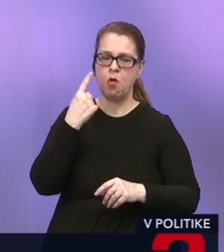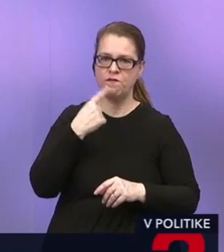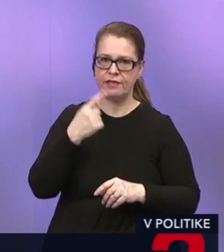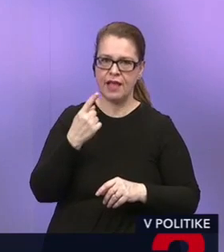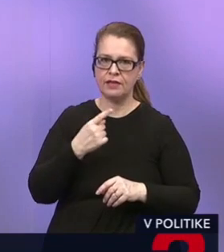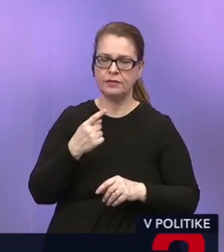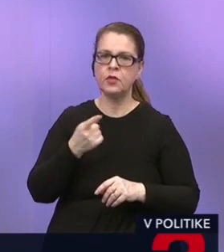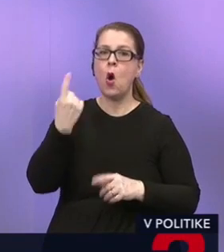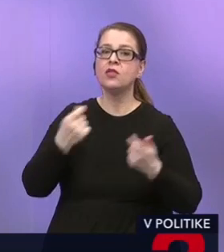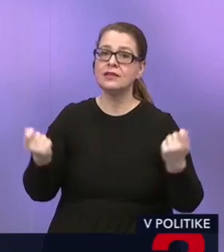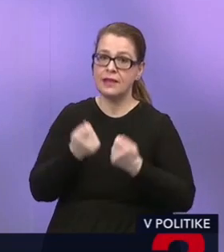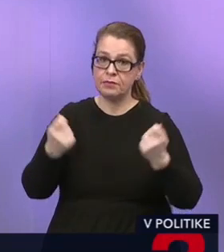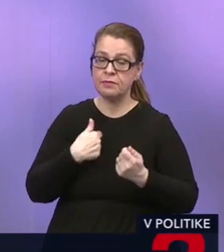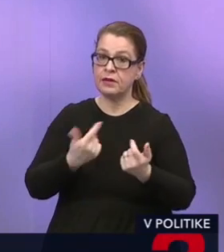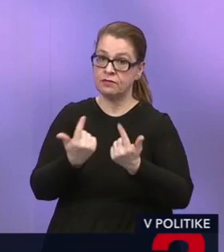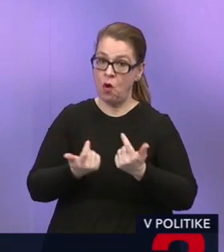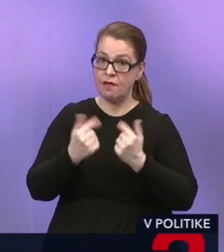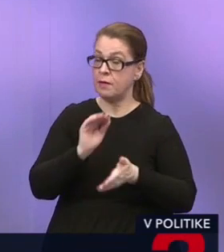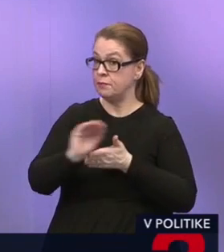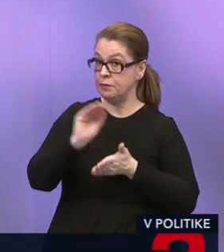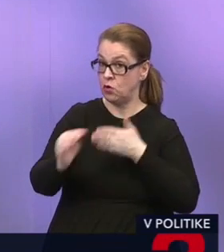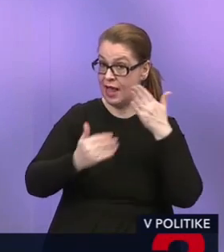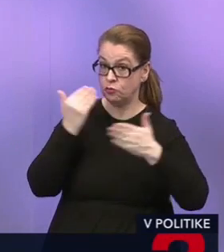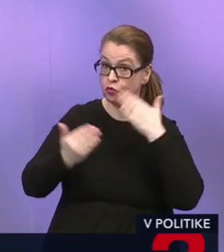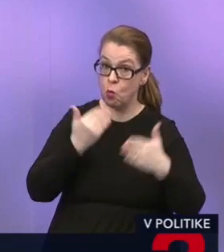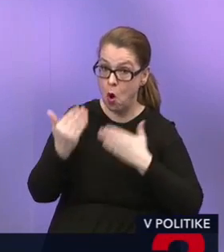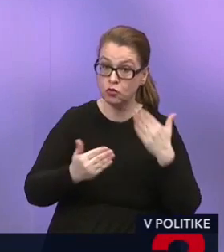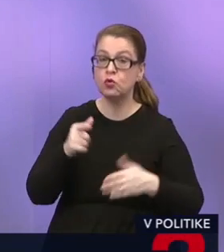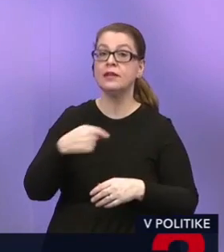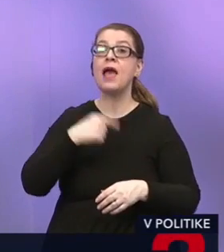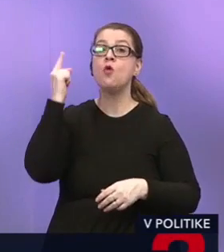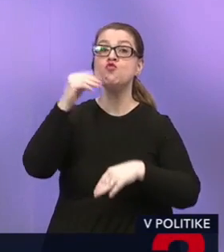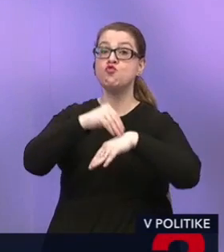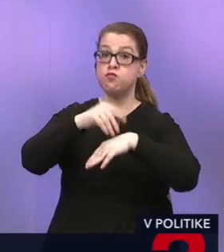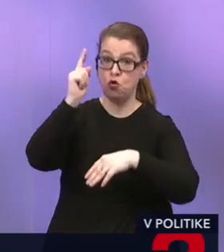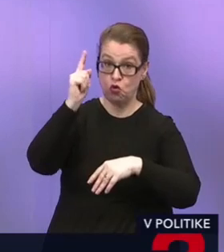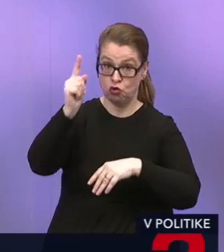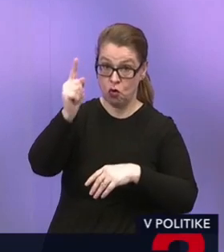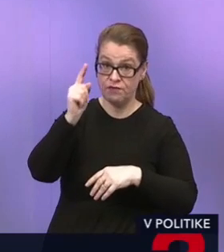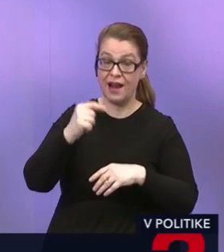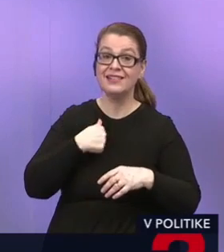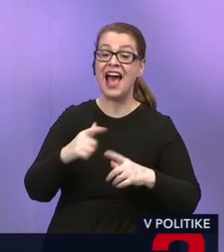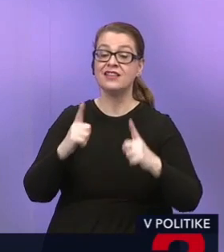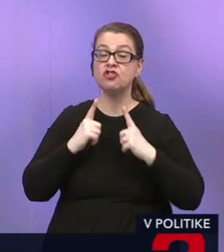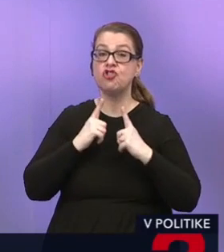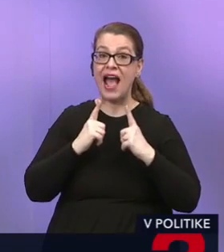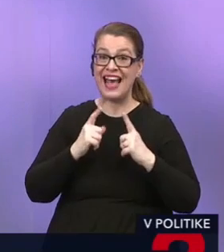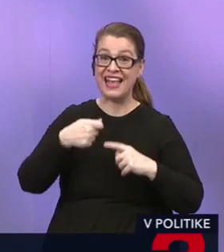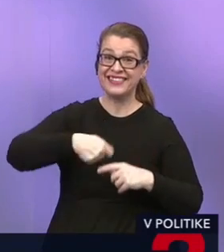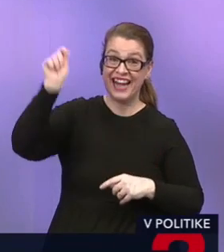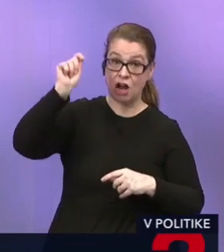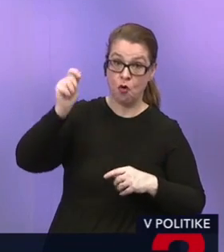My sme už od septembra zvolávali v mimoriadnej schôdze, kde sme upozorňovali na to, že nás čaká vlna zdražovania.